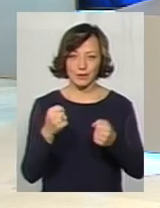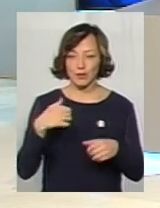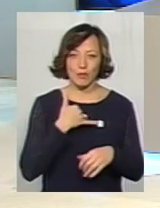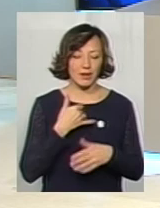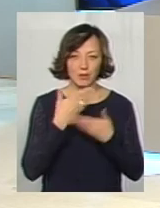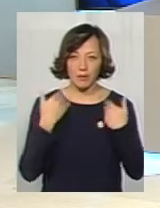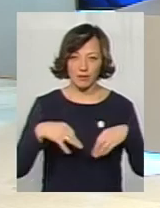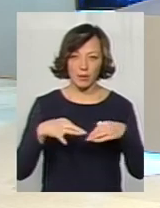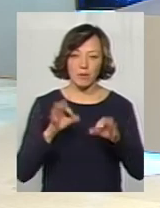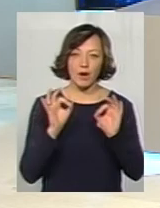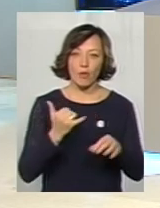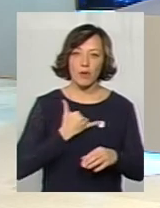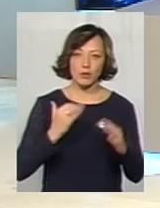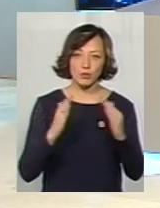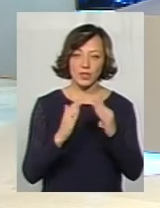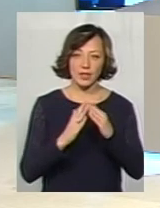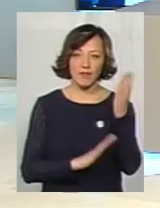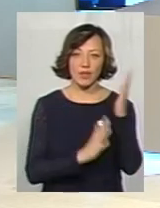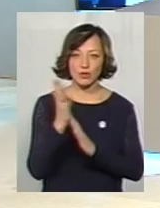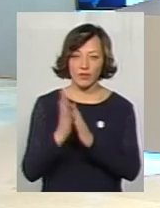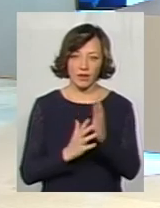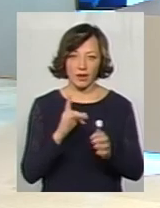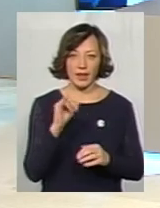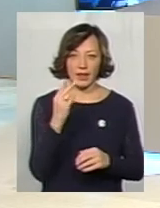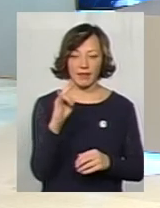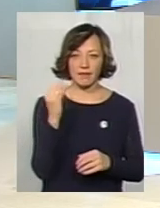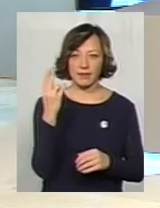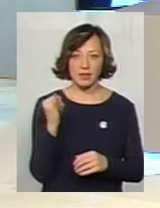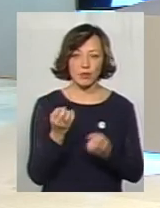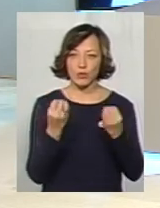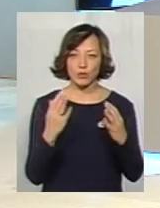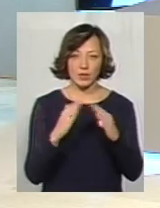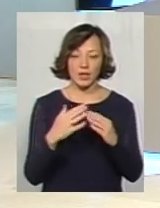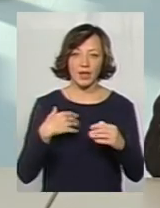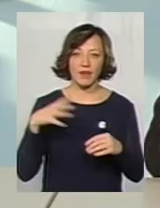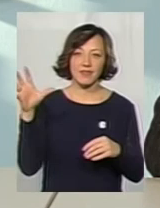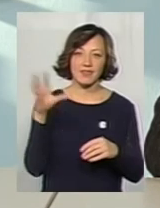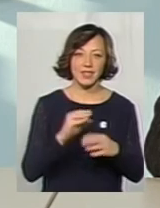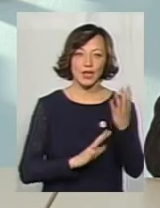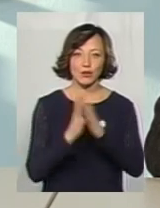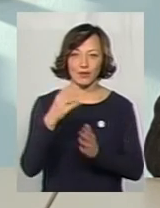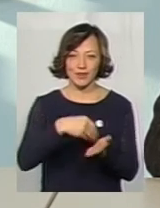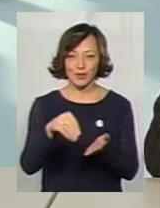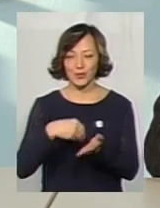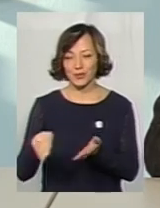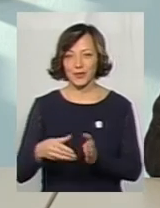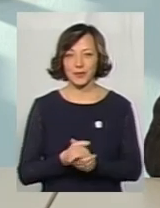автомобіля, чи правда, що в мене будинок в Лісових Гринівцях є. Я п'ятав, не просто будинок, я всі Лісові Гринівці вже скупив.